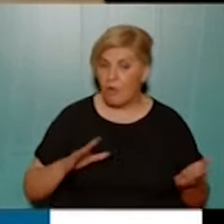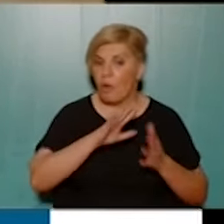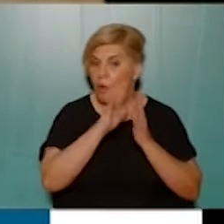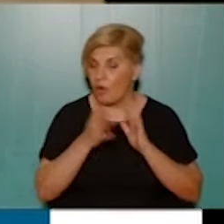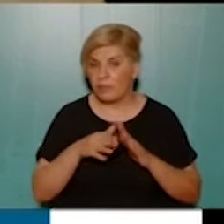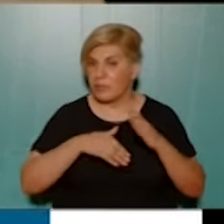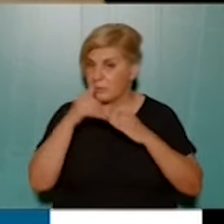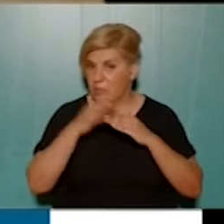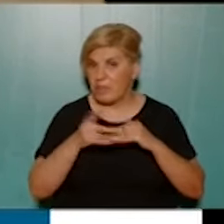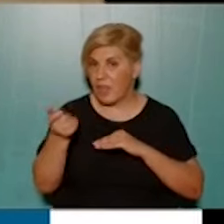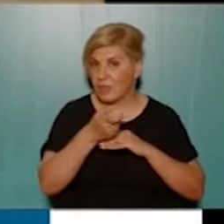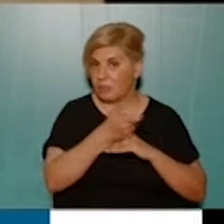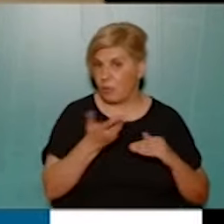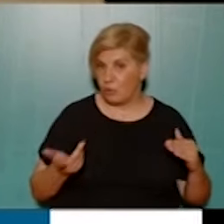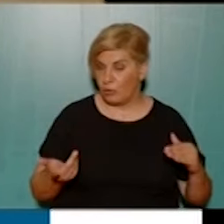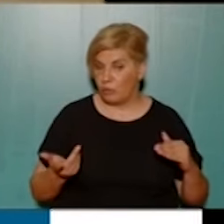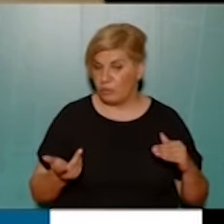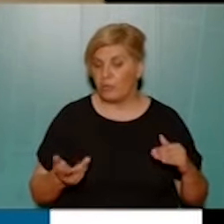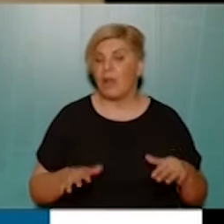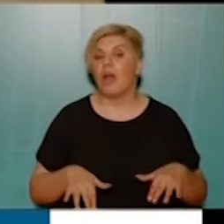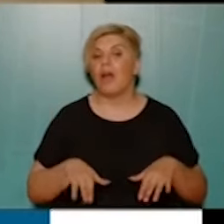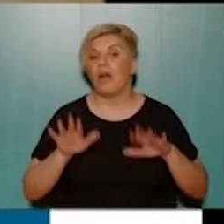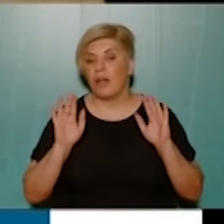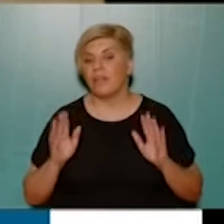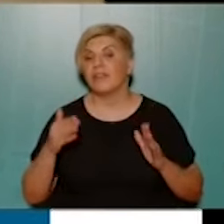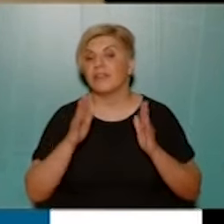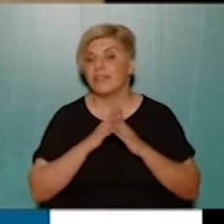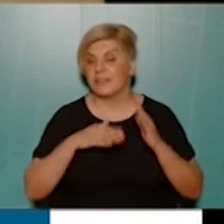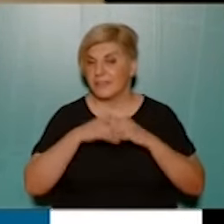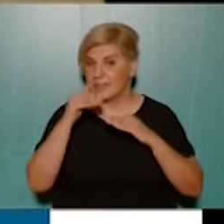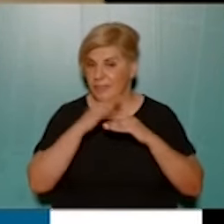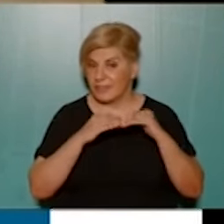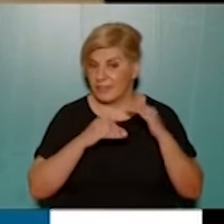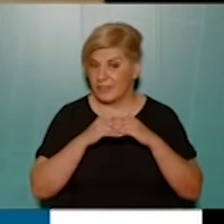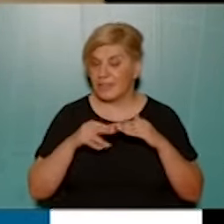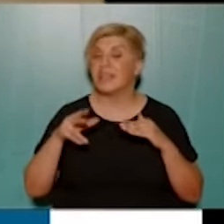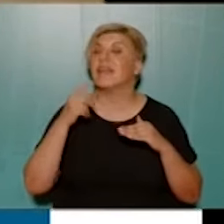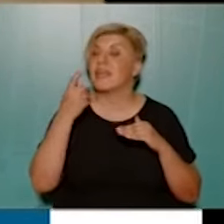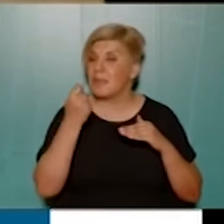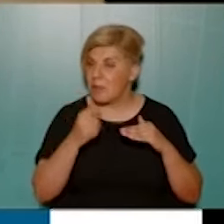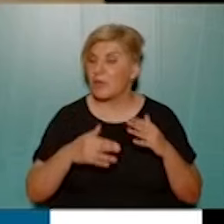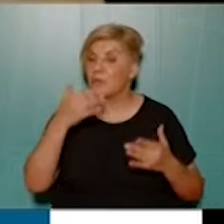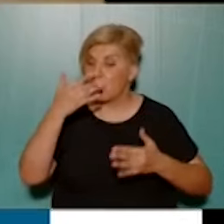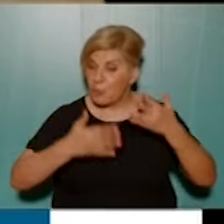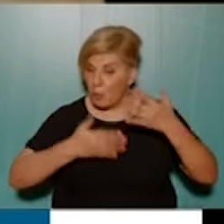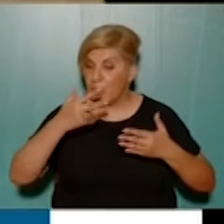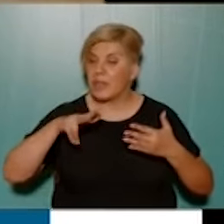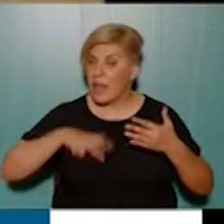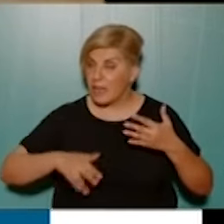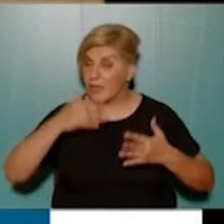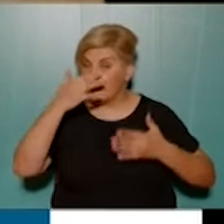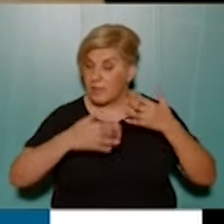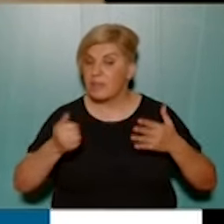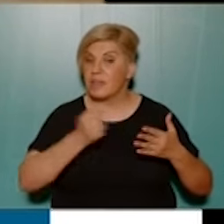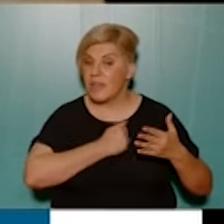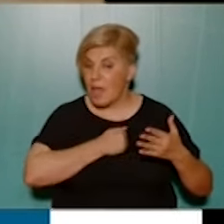αυτά δεν μπορούν να χτιστούν με δανεισμό. Αν δεν χτιστούν με χρηματοδότηση από τον προϋπολογισμό, από τον κρατική χρηματοδότηση που είναι